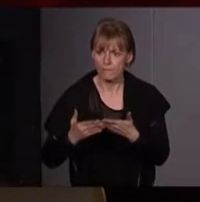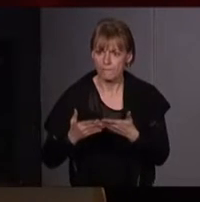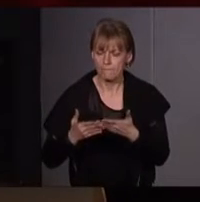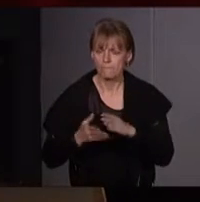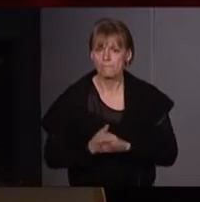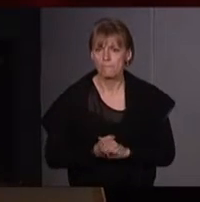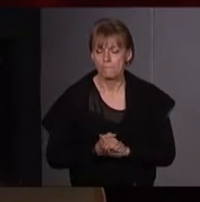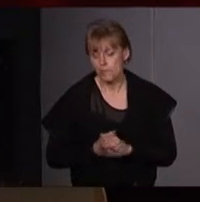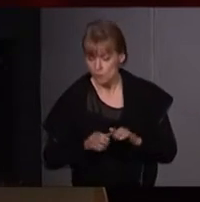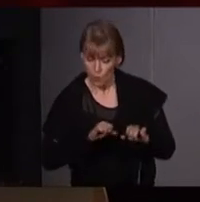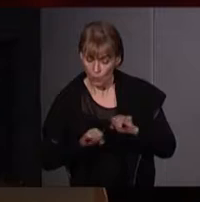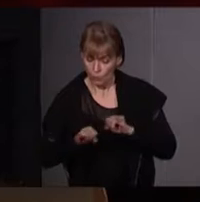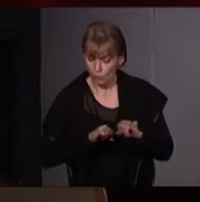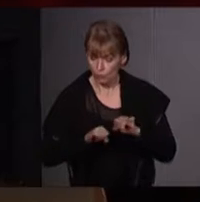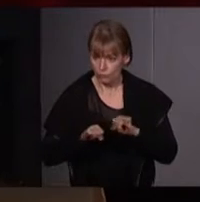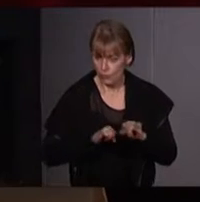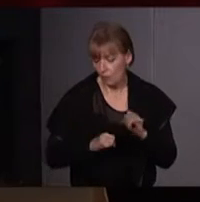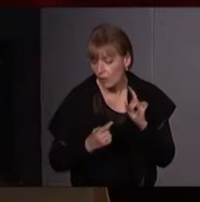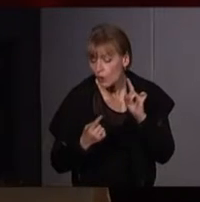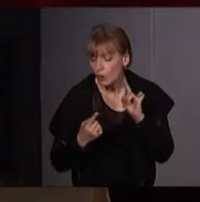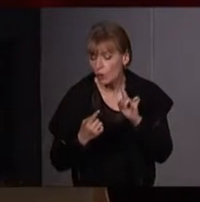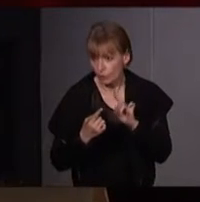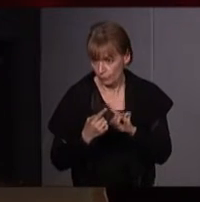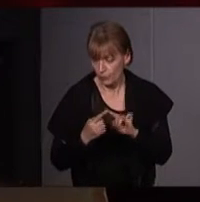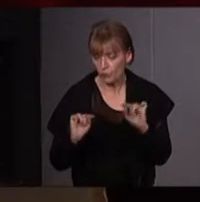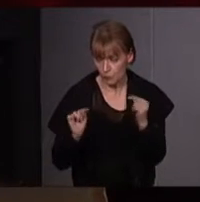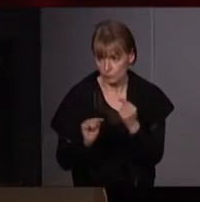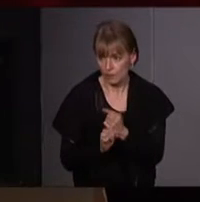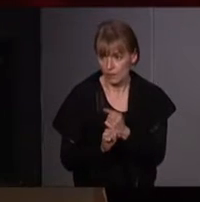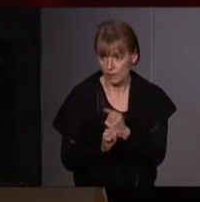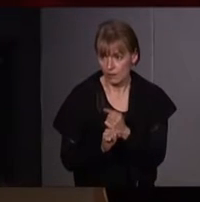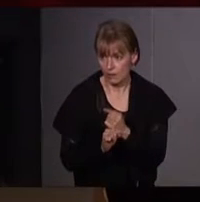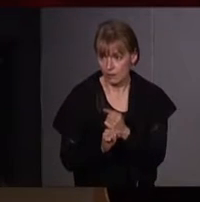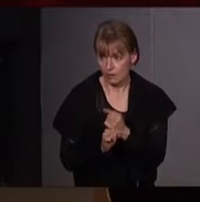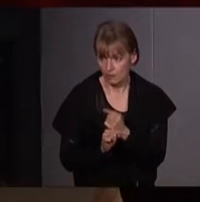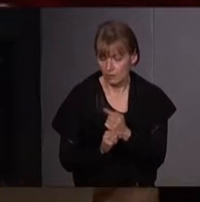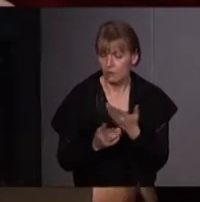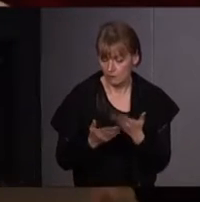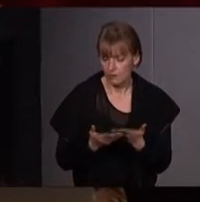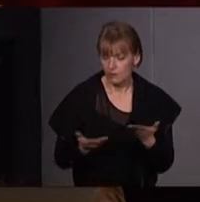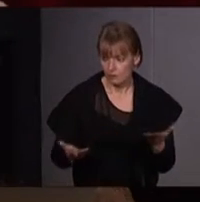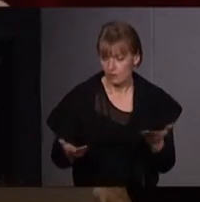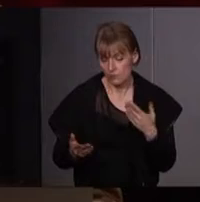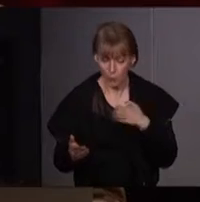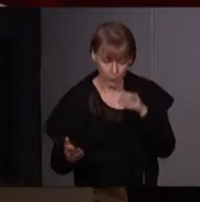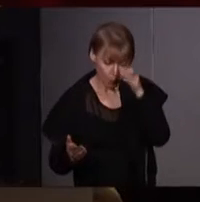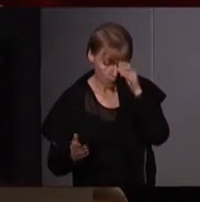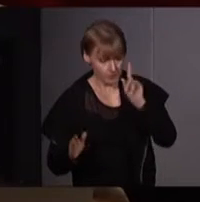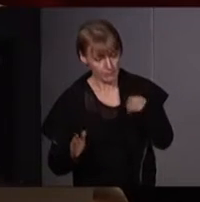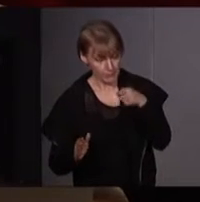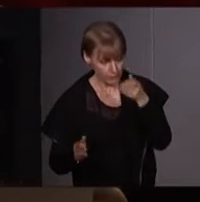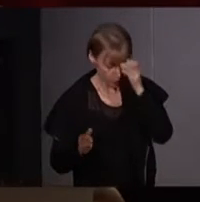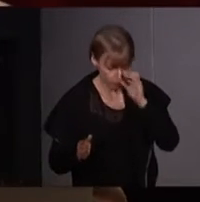sont des mouvements qui tendent, au contraire, à politiser ce concept de nature